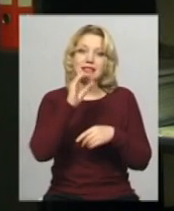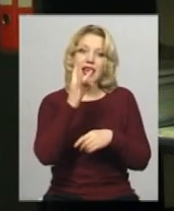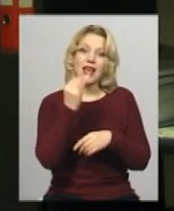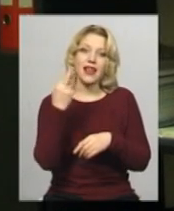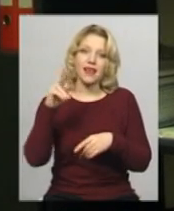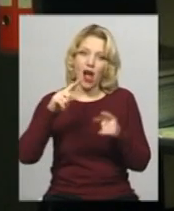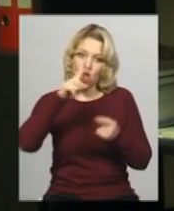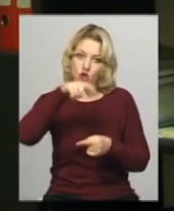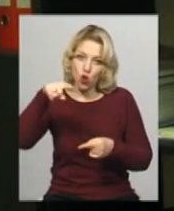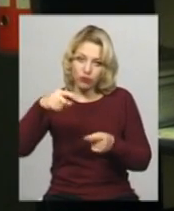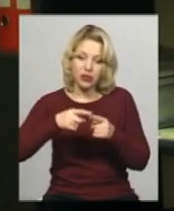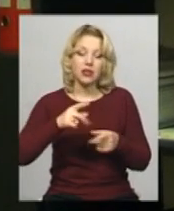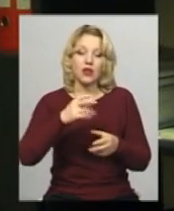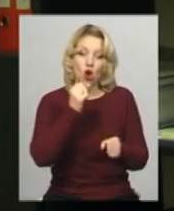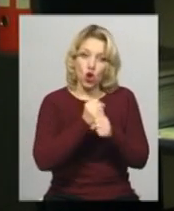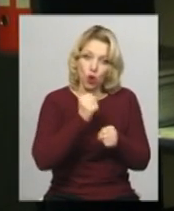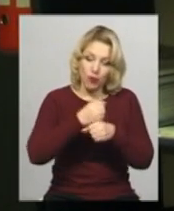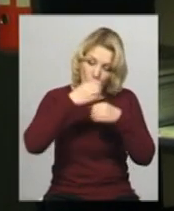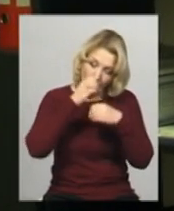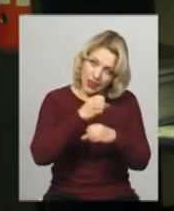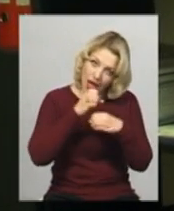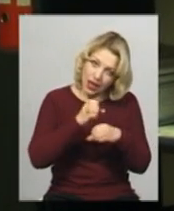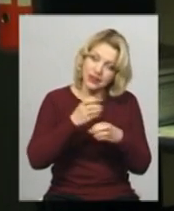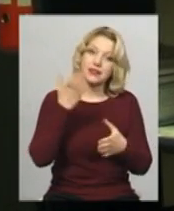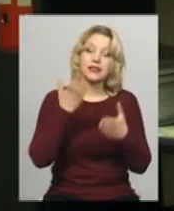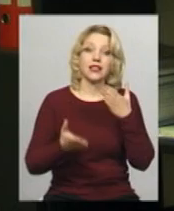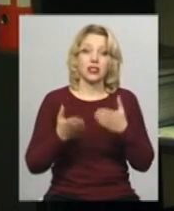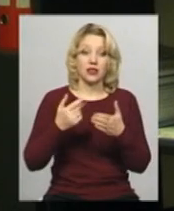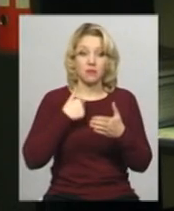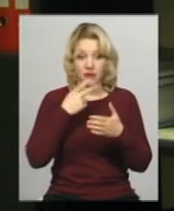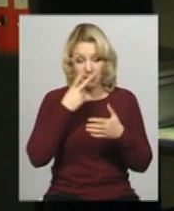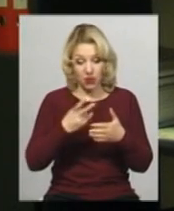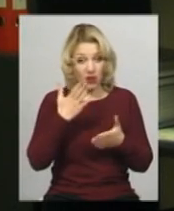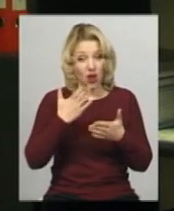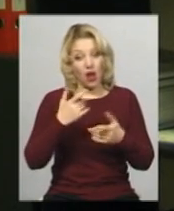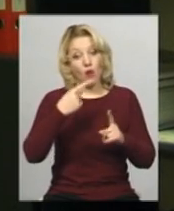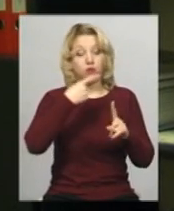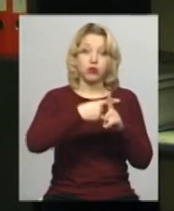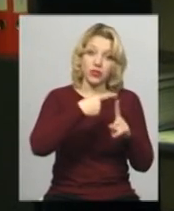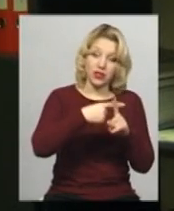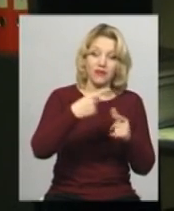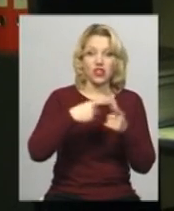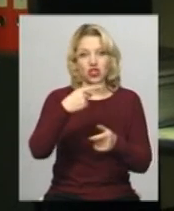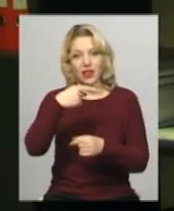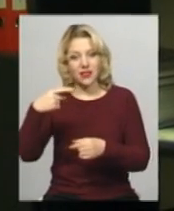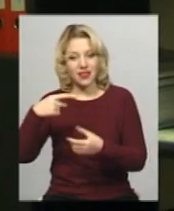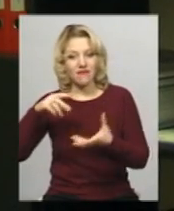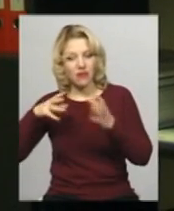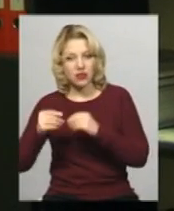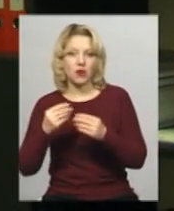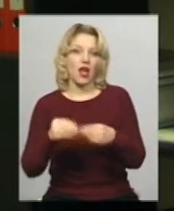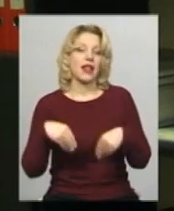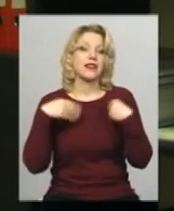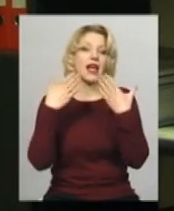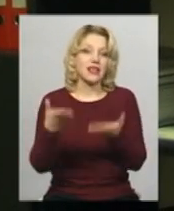І робимо аналіз. І виходячи вже з нашого висновку, чи він буде негативний, чи буде позитивний, даємо відповідь